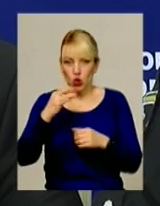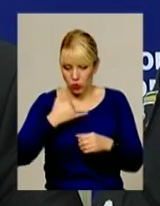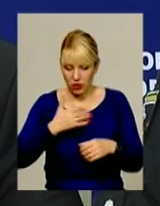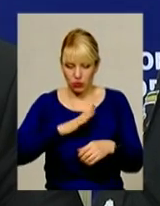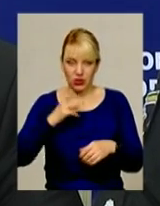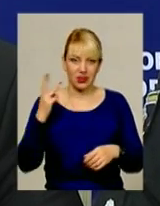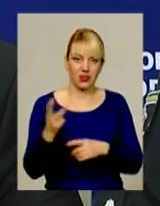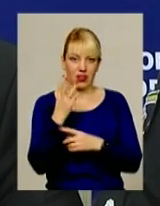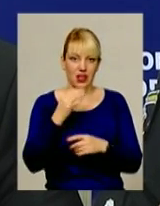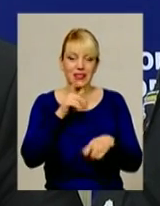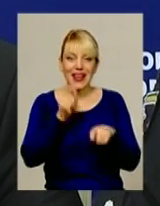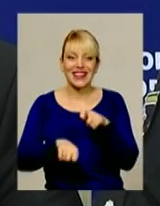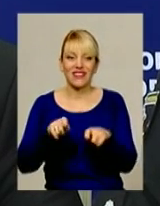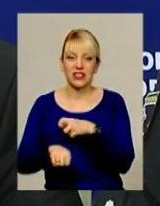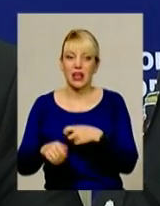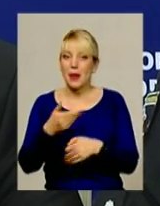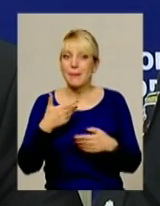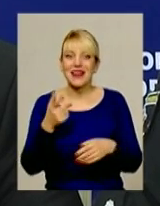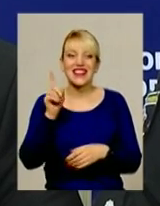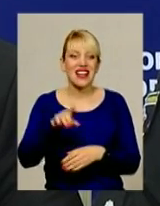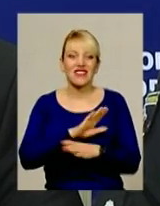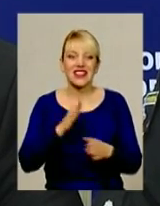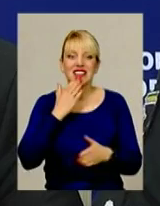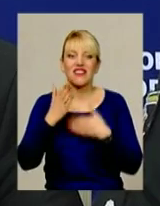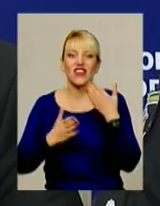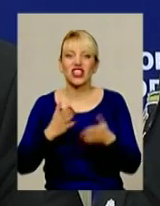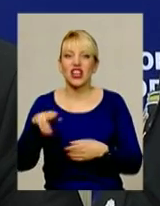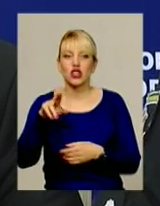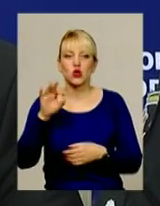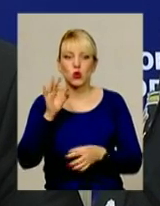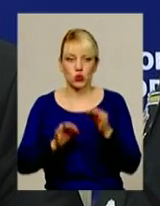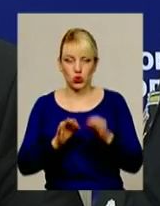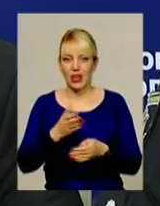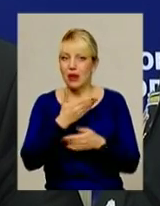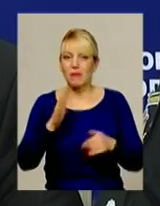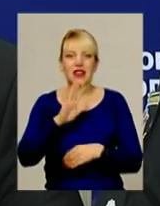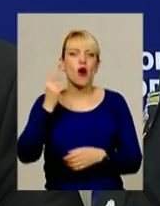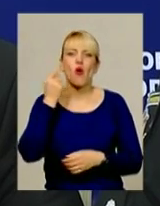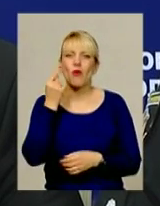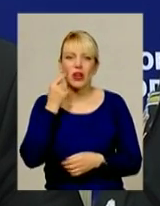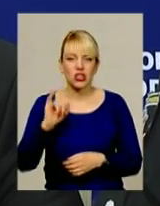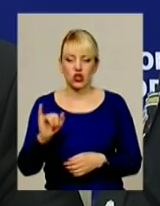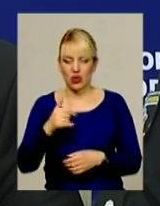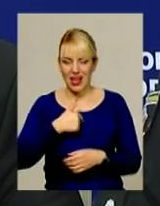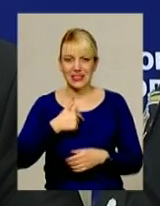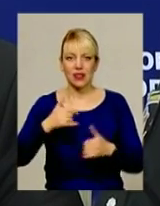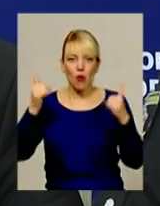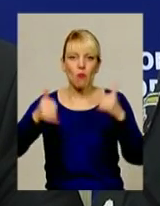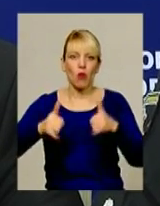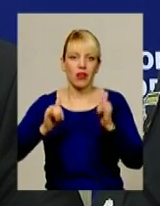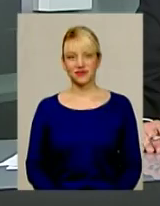Таким чином, ми навіть не зверталися до суду, ми навіть не ображалися на те, що нас інформаційно поливають.